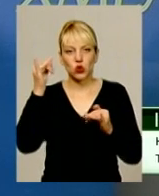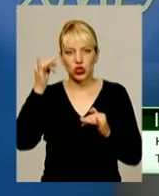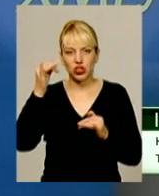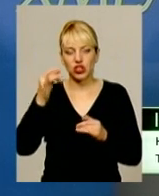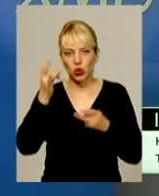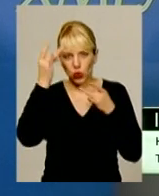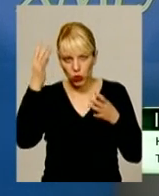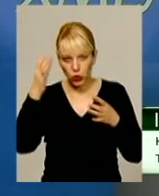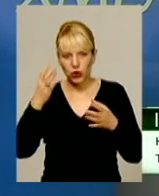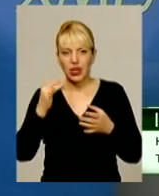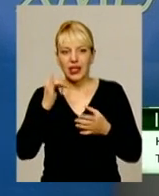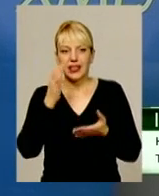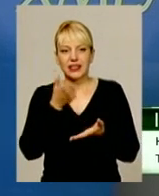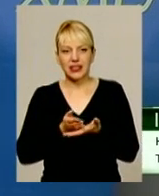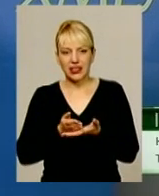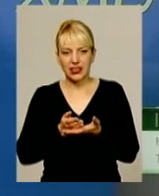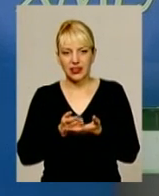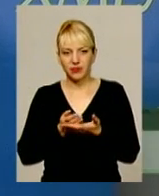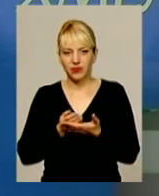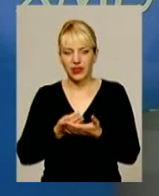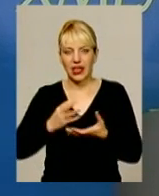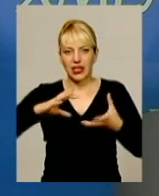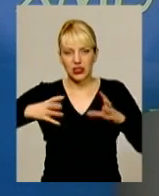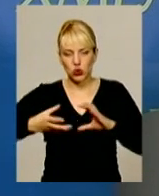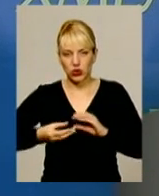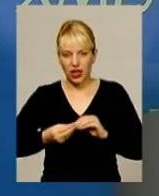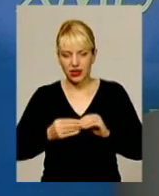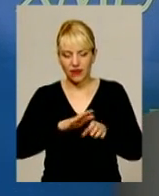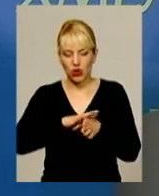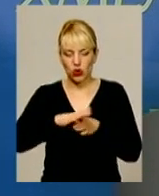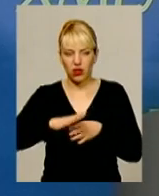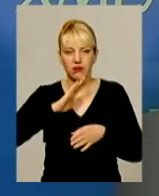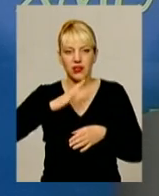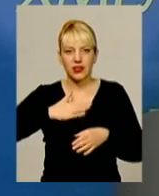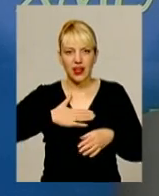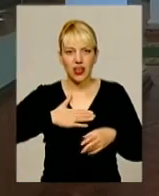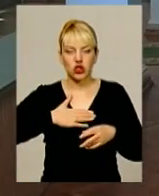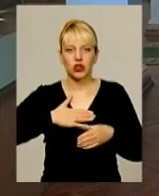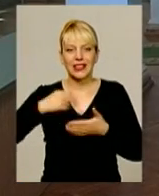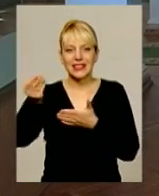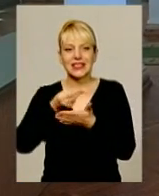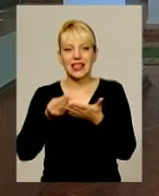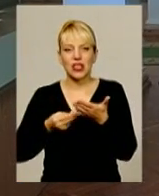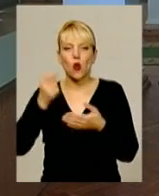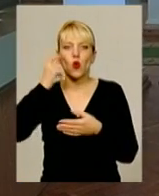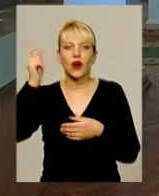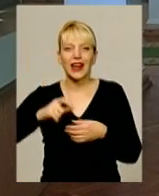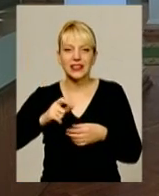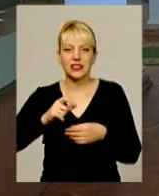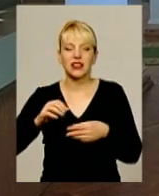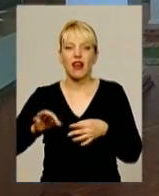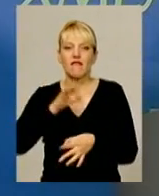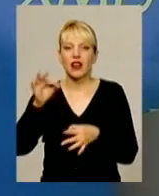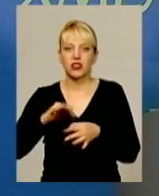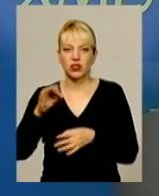є, я б сказала, таким результатом і виконанням нашої стилістичної української вишивки. Він символічно